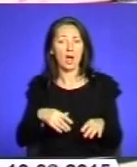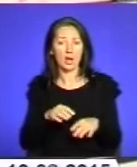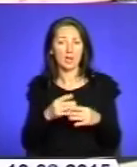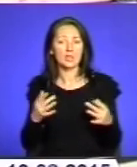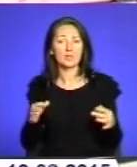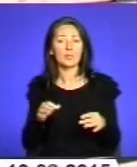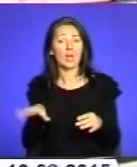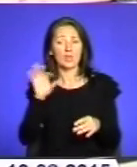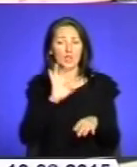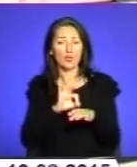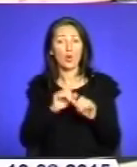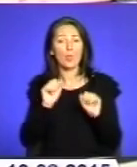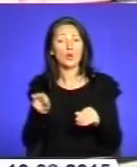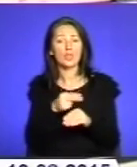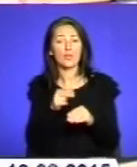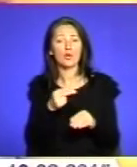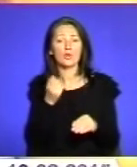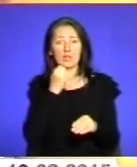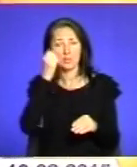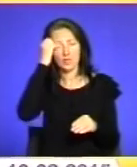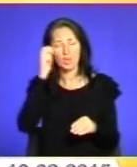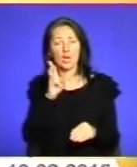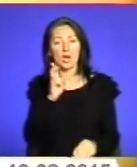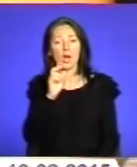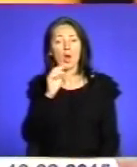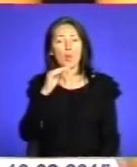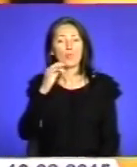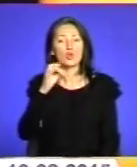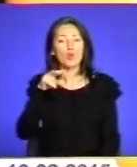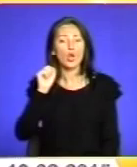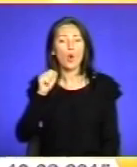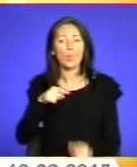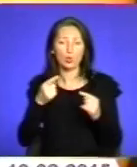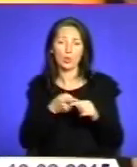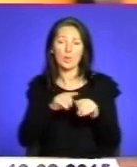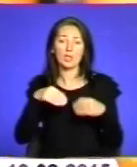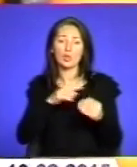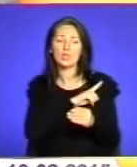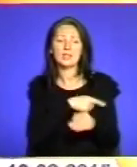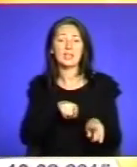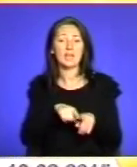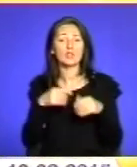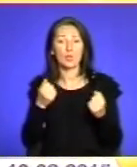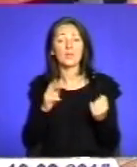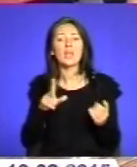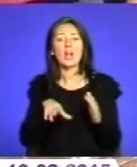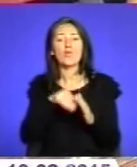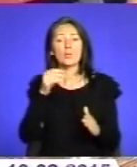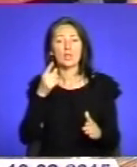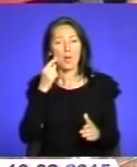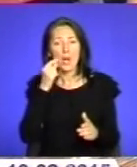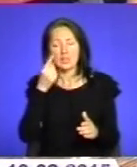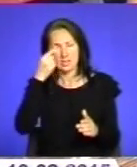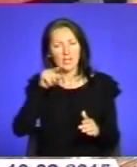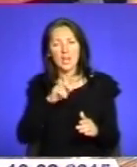що всі недуги можна вилікувати завдяки бджолопродуктам, які дають сили та здоров'я. Як вибрати мед, знає далеко не кожен, а